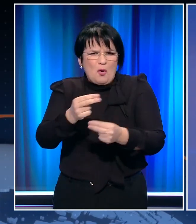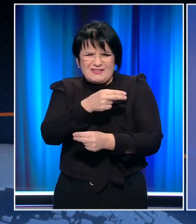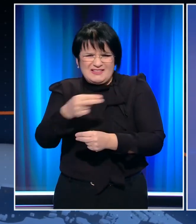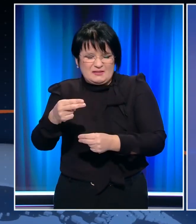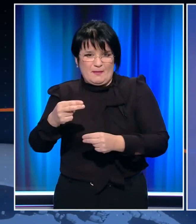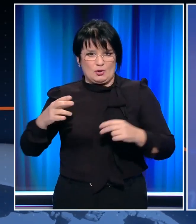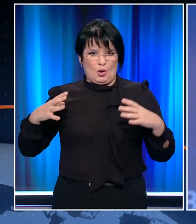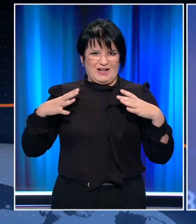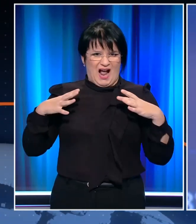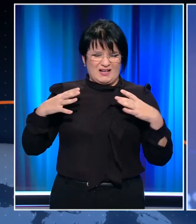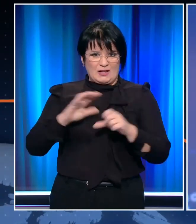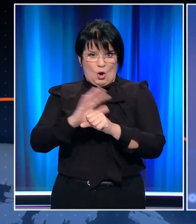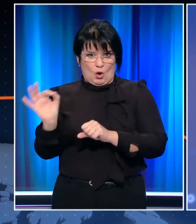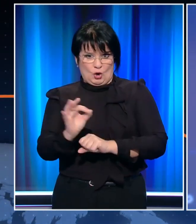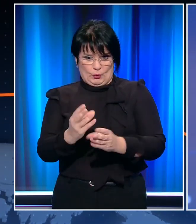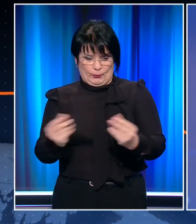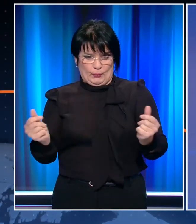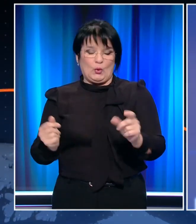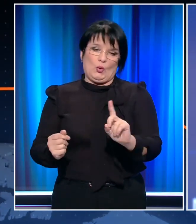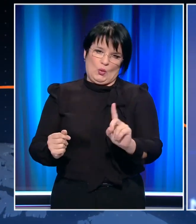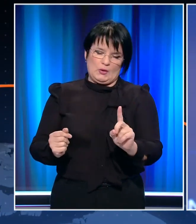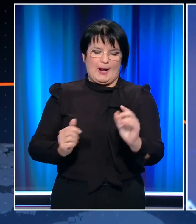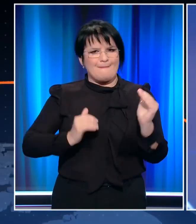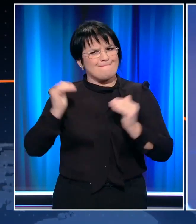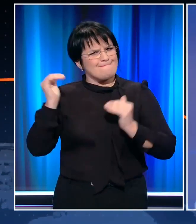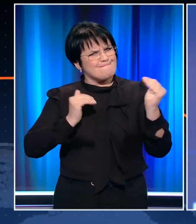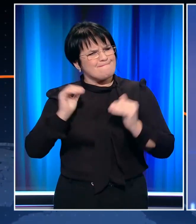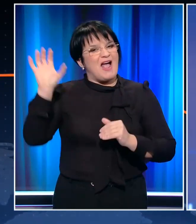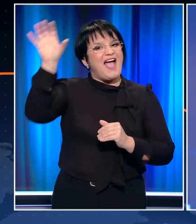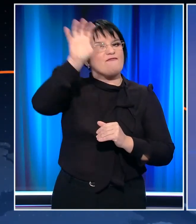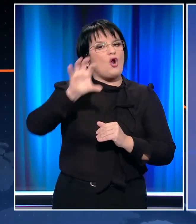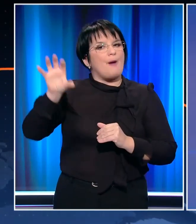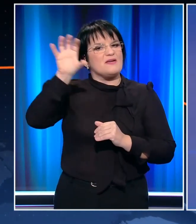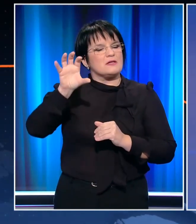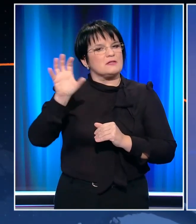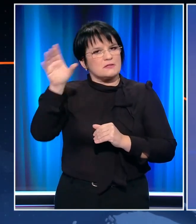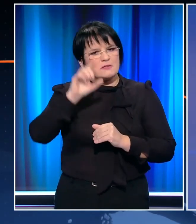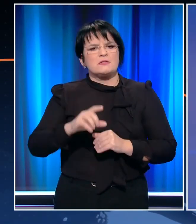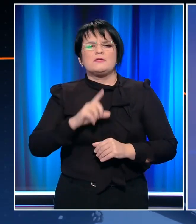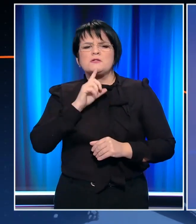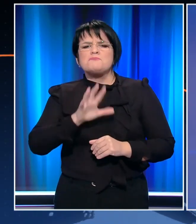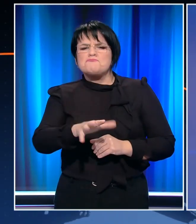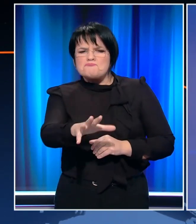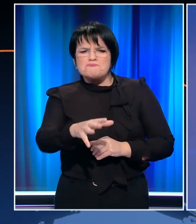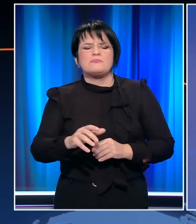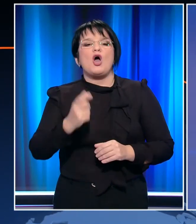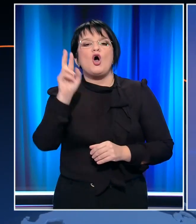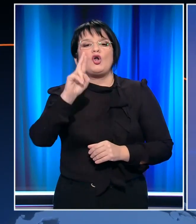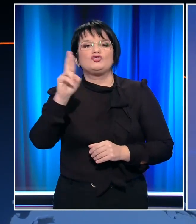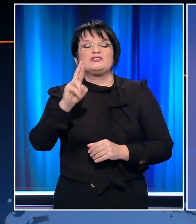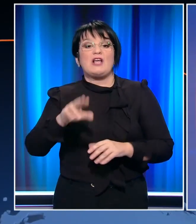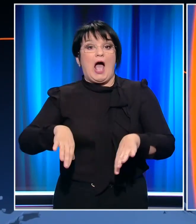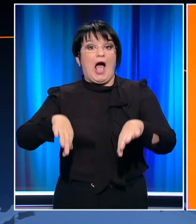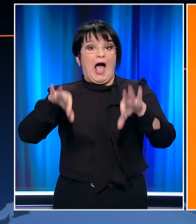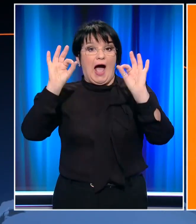τέλος της πανδημίας, ενώ επιφυλακτικές παραμένουν πολλές ευρωπαϊκές χώρες. Το νήμα των εμβολιασμών έκοψε πρώτη η Ρωσία. Σήμερα